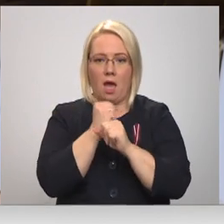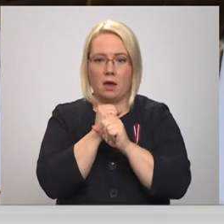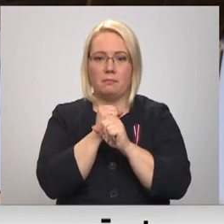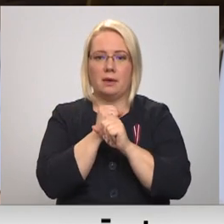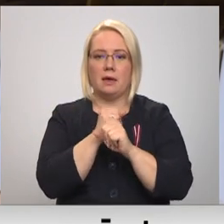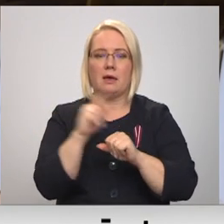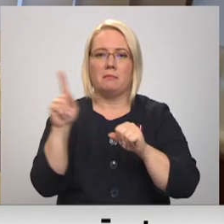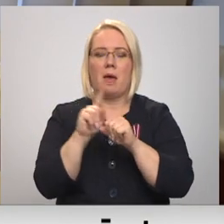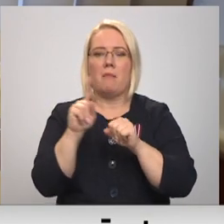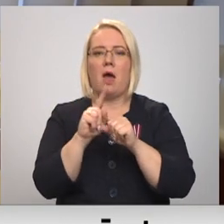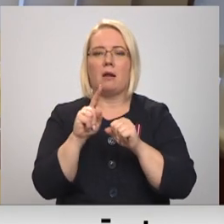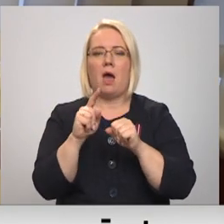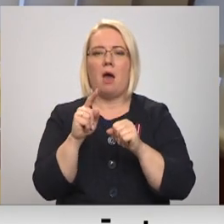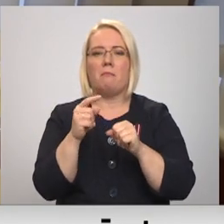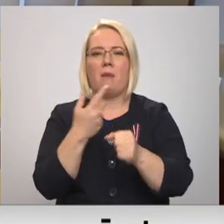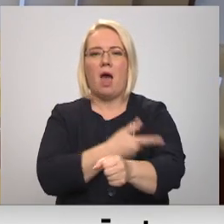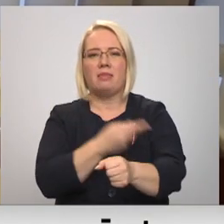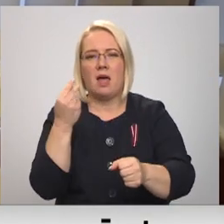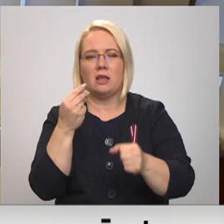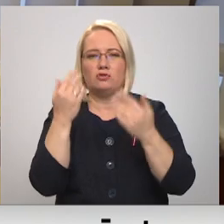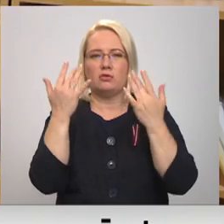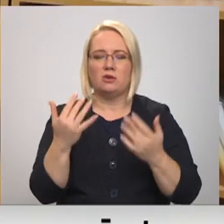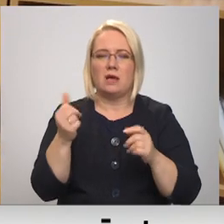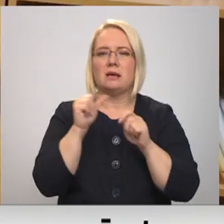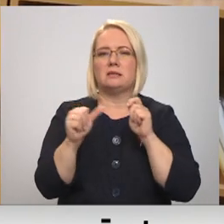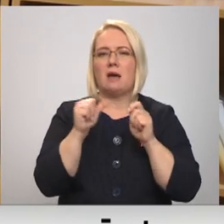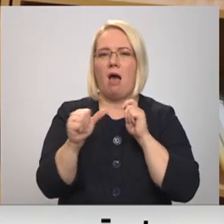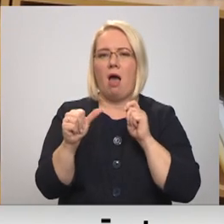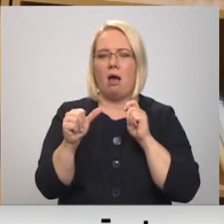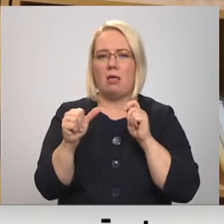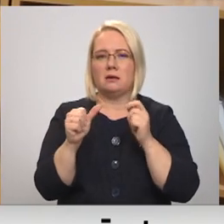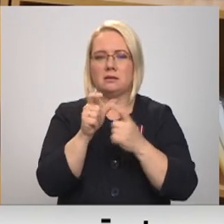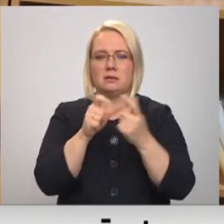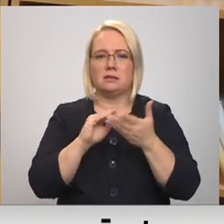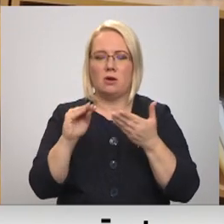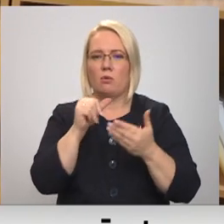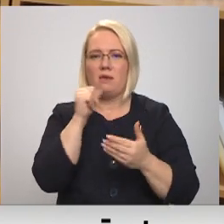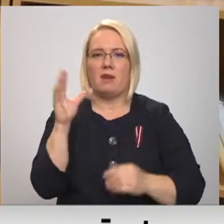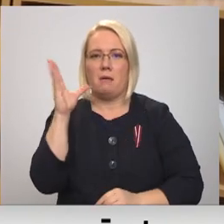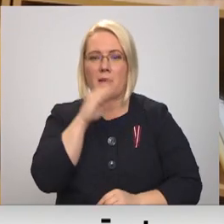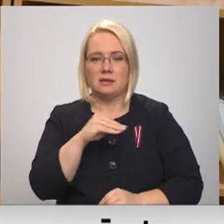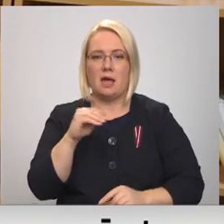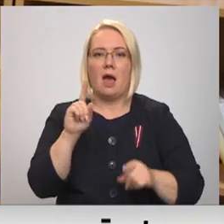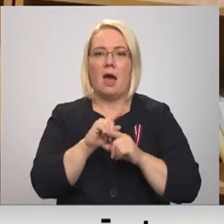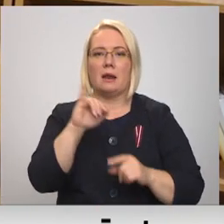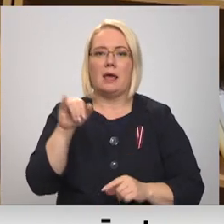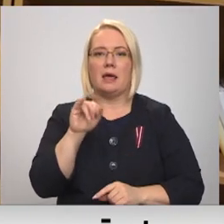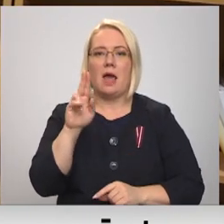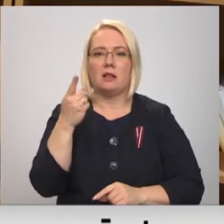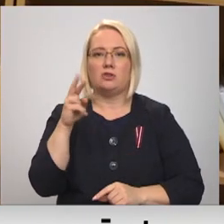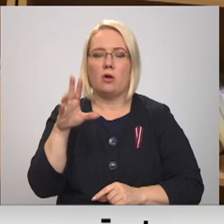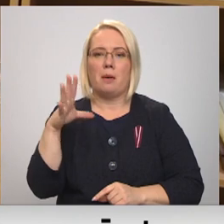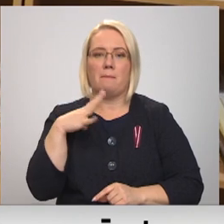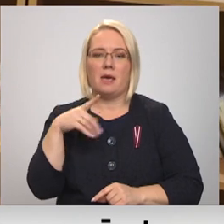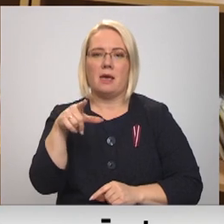analīža rezultāti, un zāles izrakstītās, kas ir pēdējās dienās, ko nevarēja fiziski paspēc. Arī Brigiti Jansona bija Zandas Zauvērs